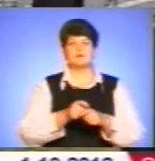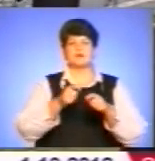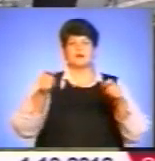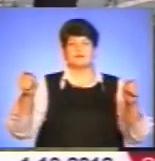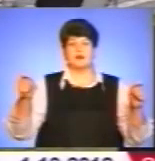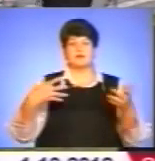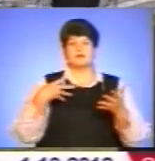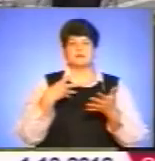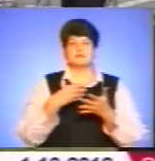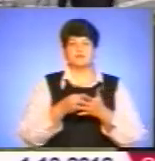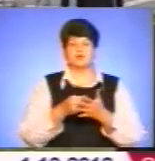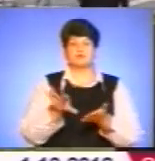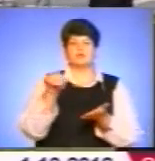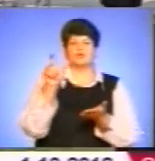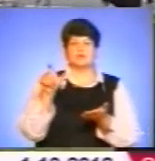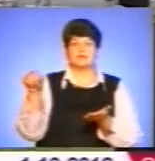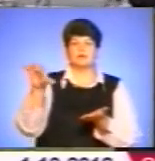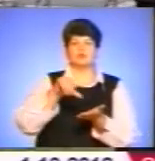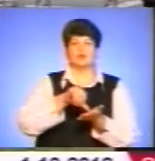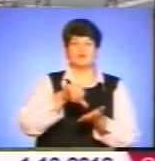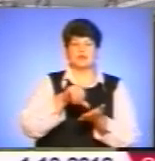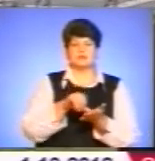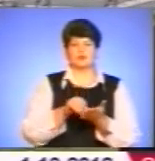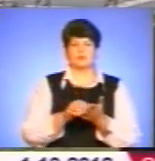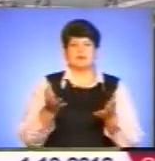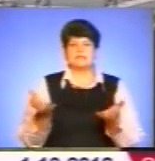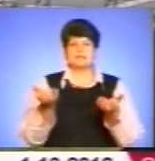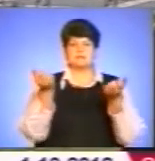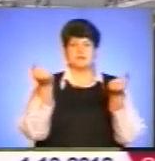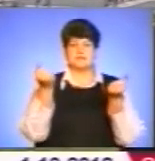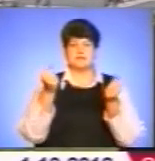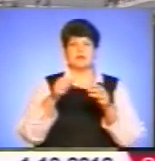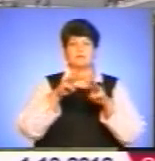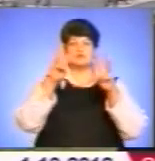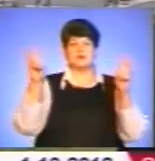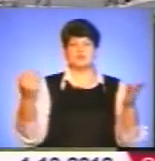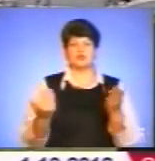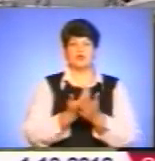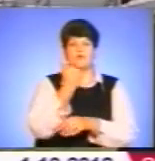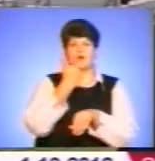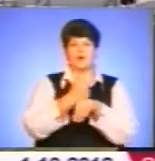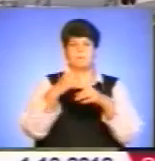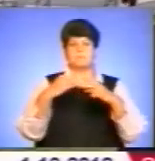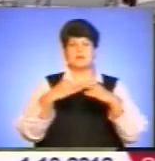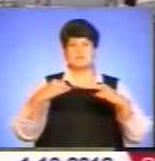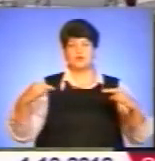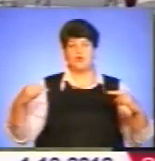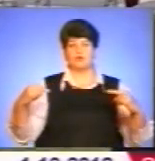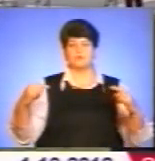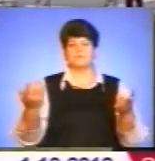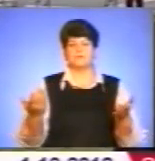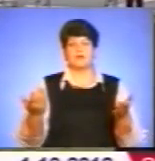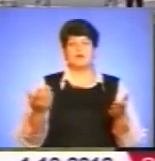щоб людина сталася учасником діла спасіння. І посвячення нового престолу у церкві, і проскомедійника, і тетраподу,